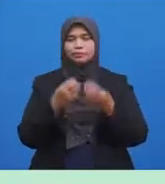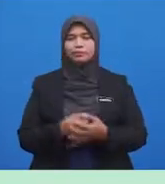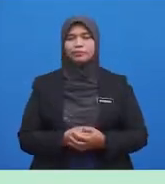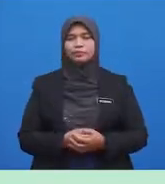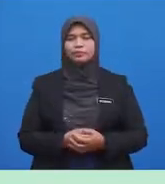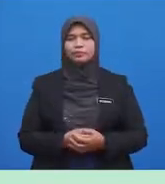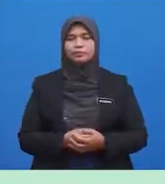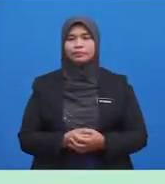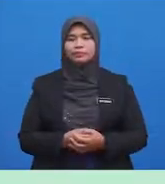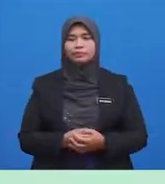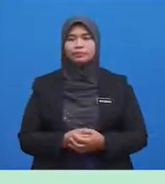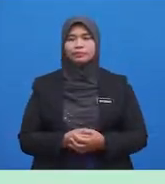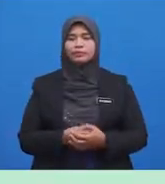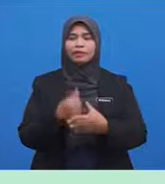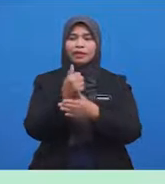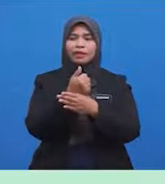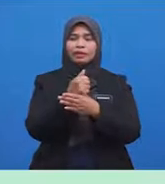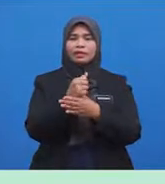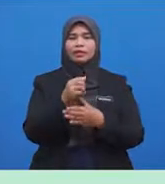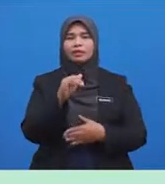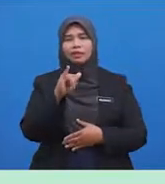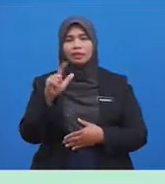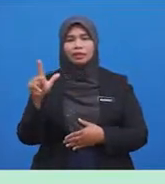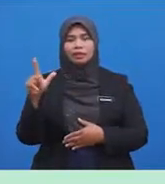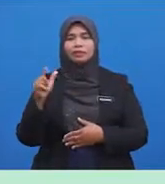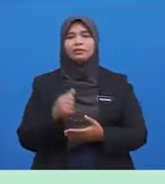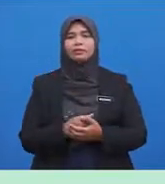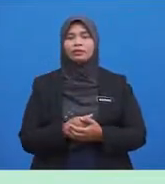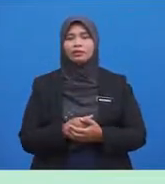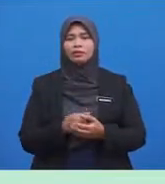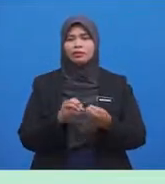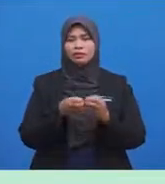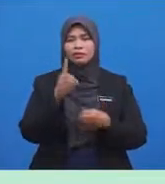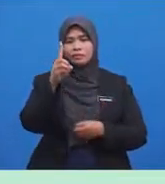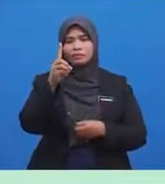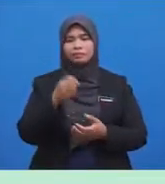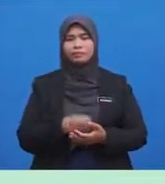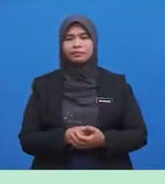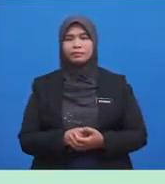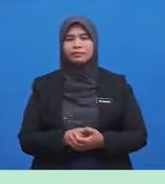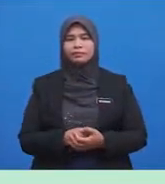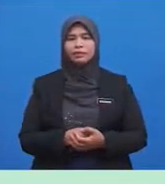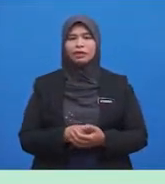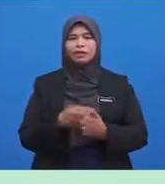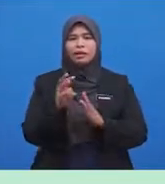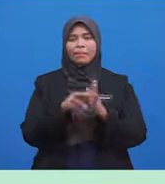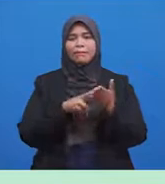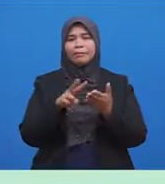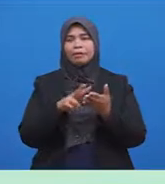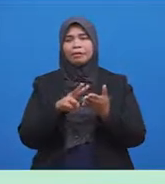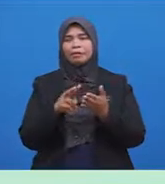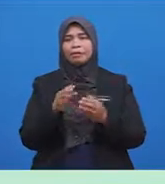berwuduk Antaranya adalah Yang pertama, membaca